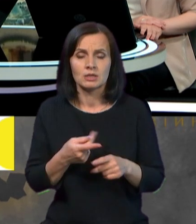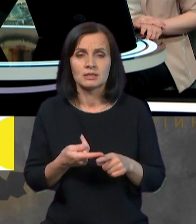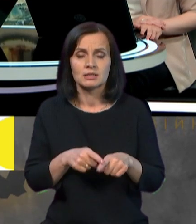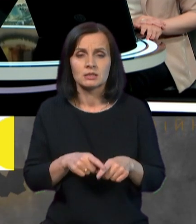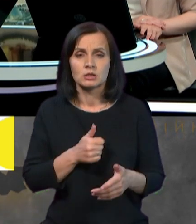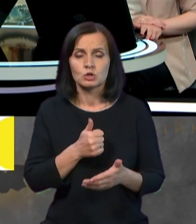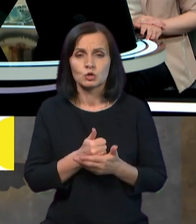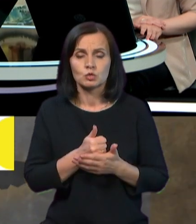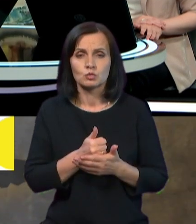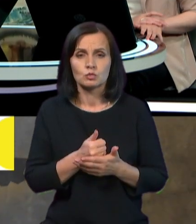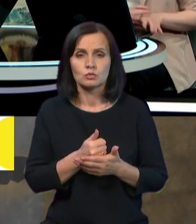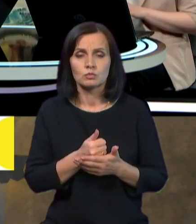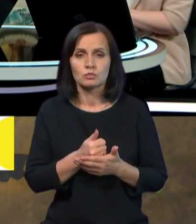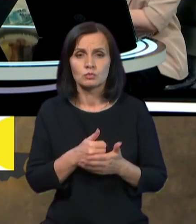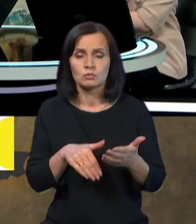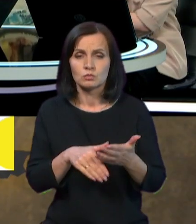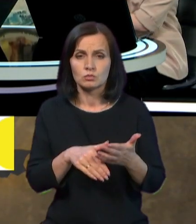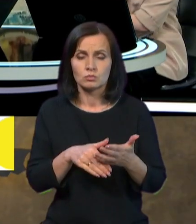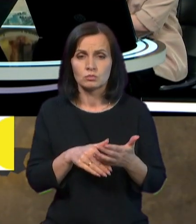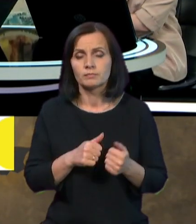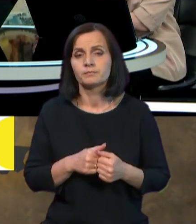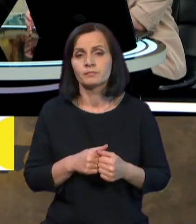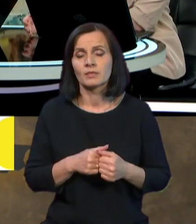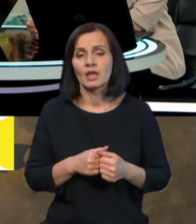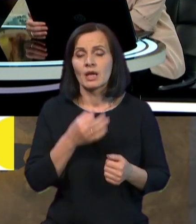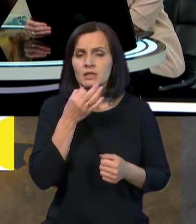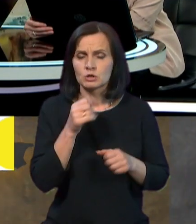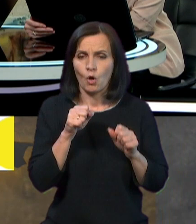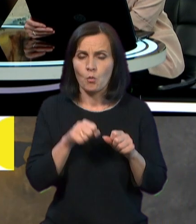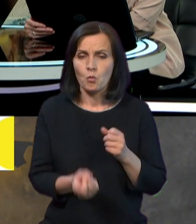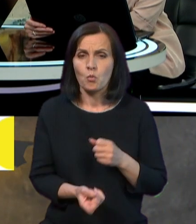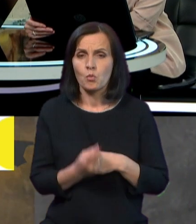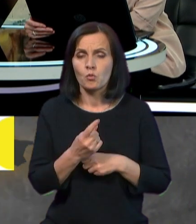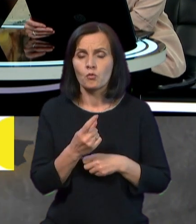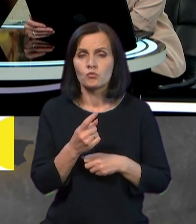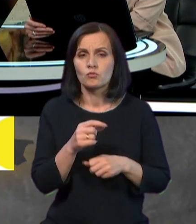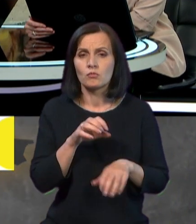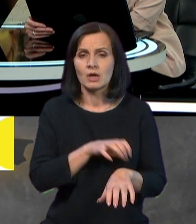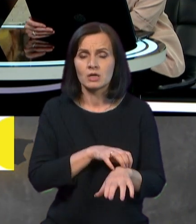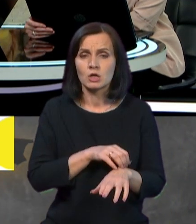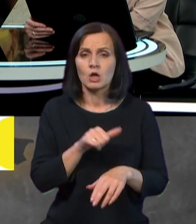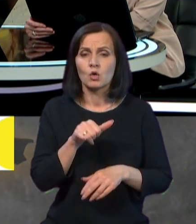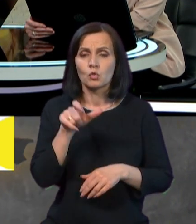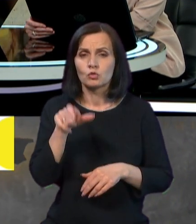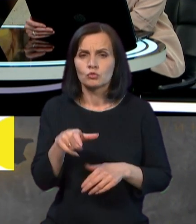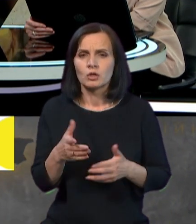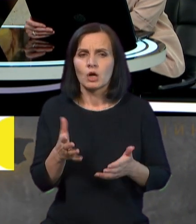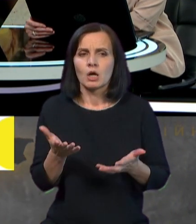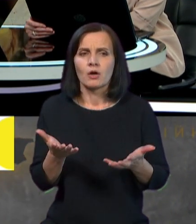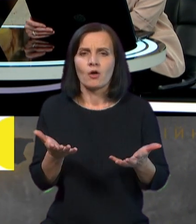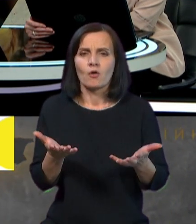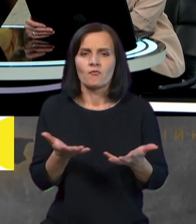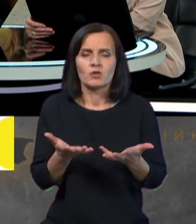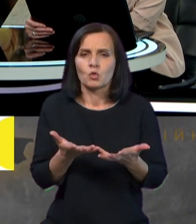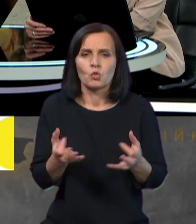Пані Тетяно, а чи можуть виявити алергію в людини, яка ніколи на алергію не страждала? І